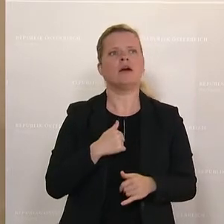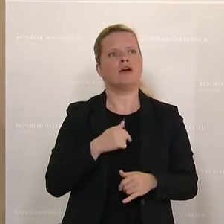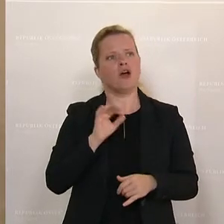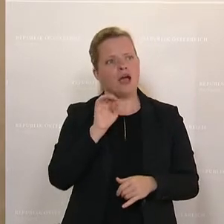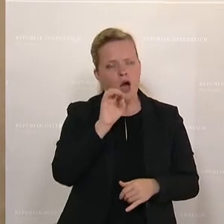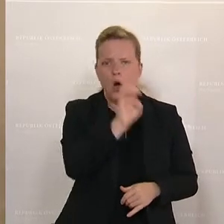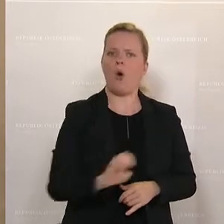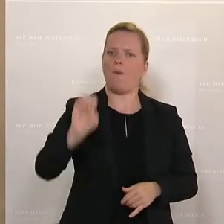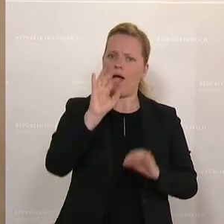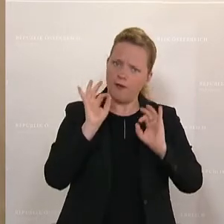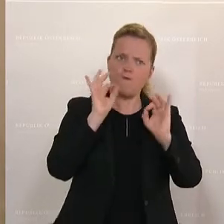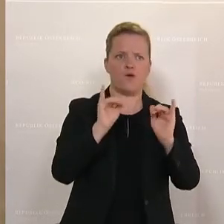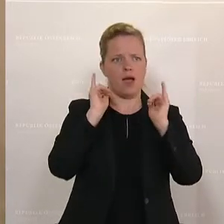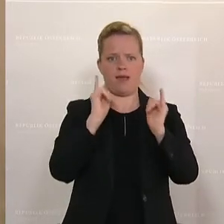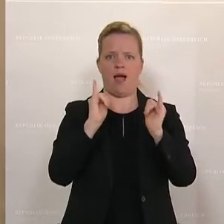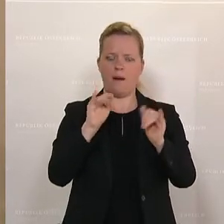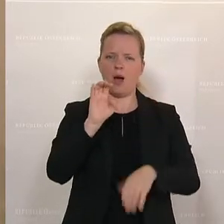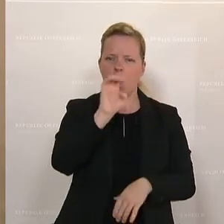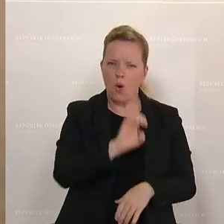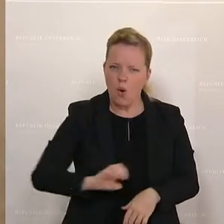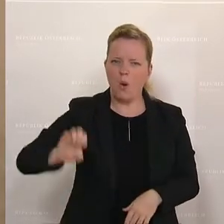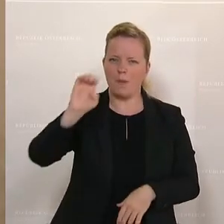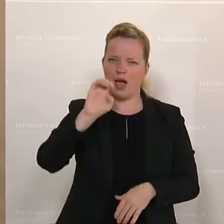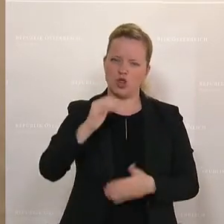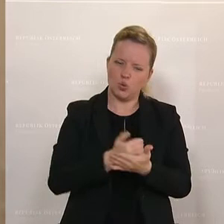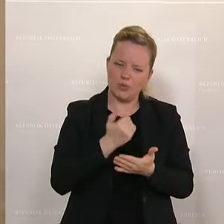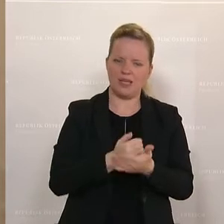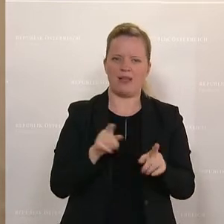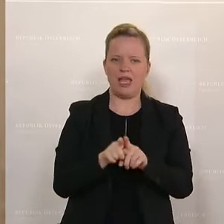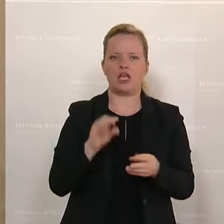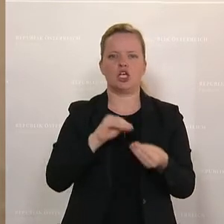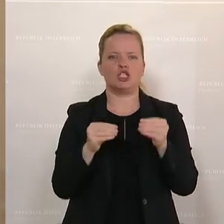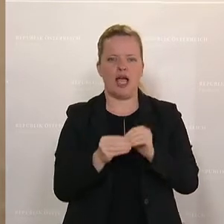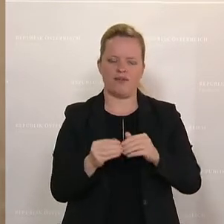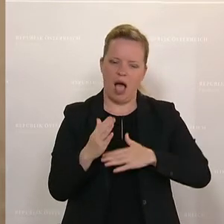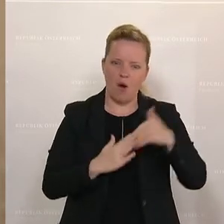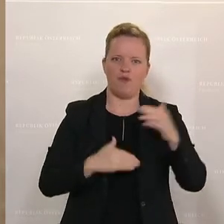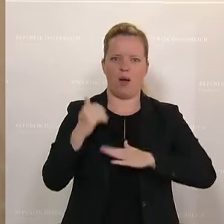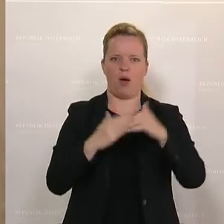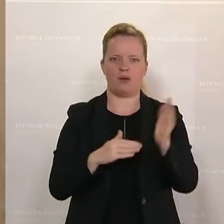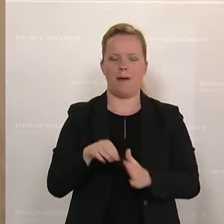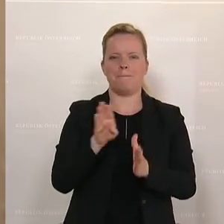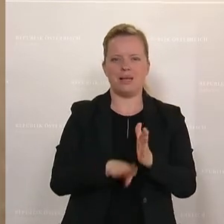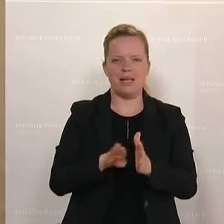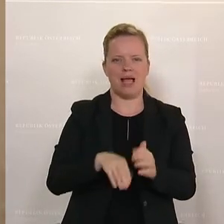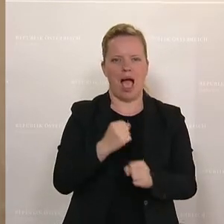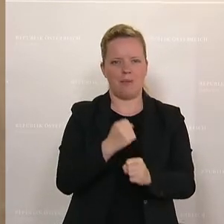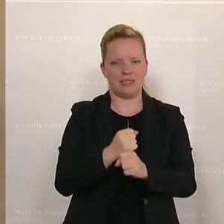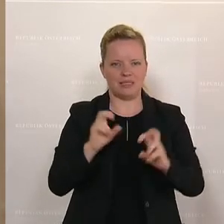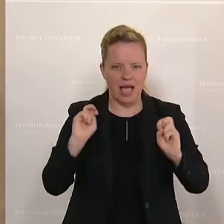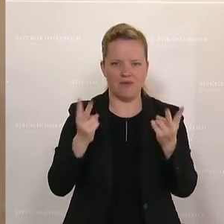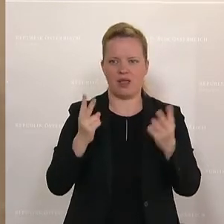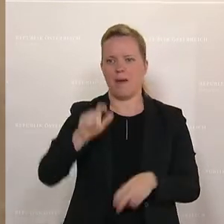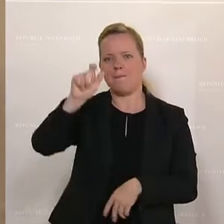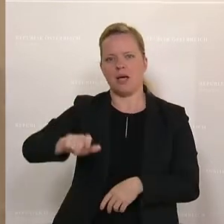dazu benutzt wird, ein Geschäft aufzuziehen mit Billigarbeitskräften, mit Menschen aus Drittstaaten,